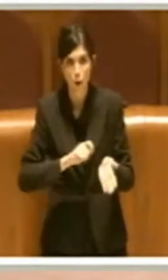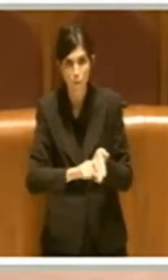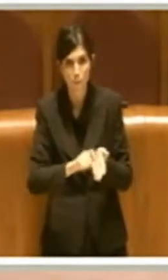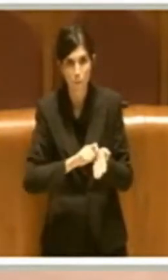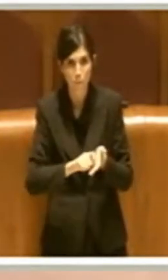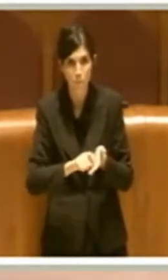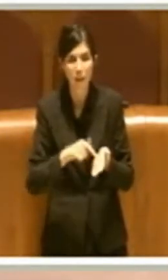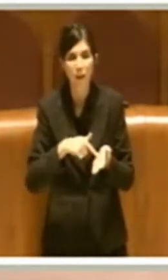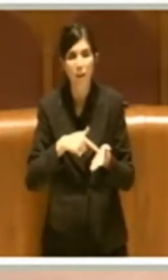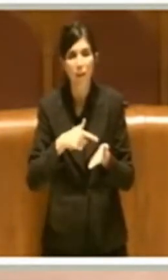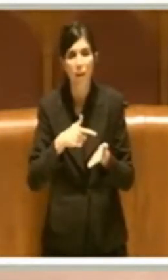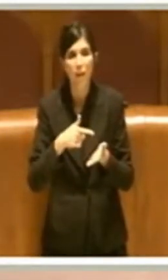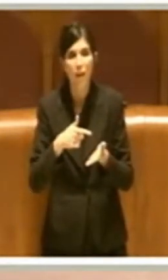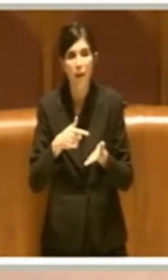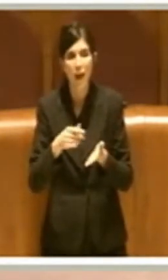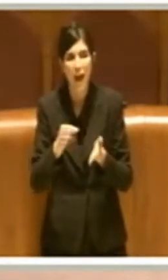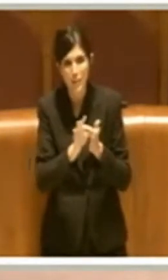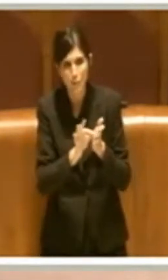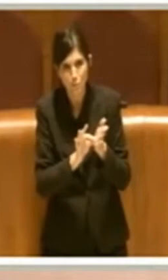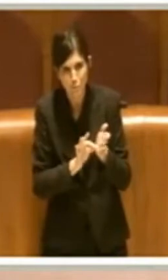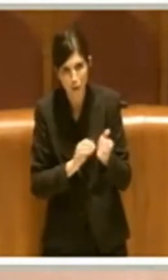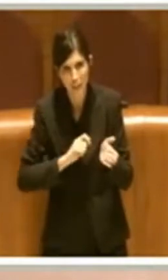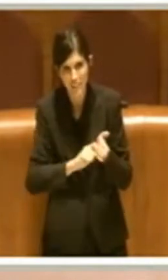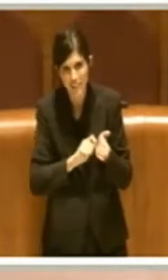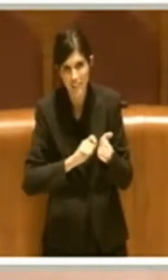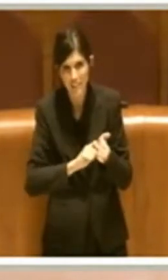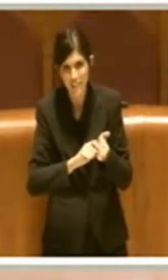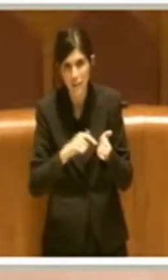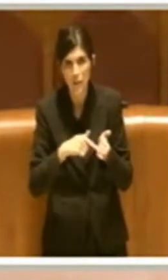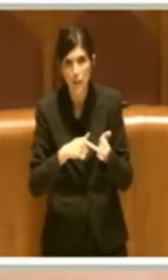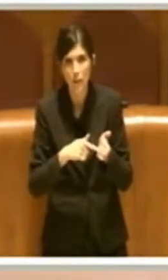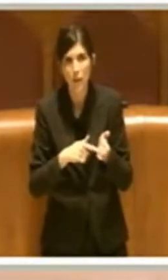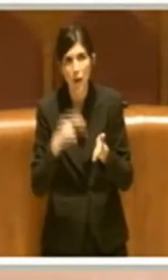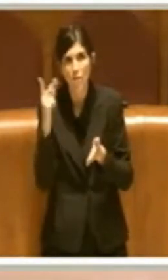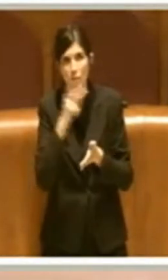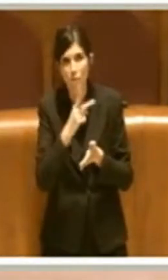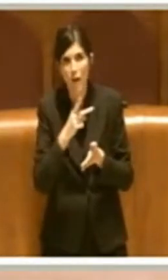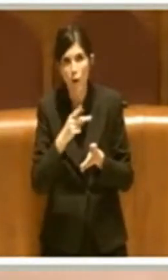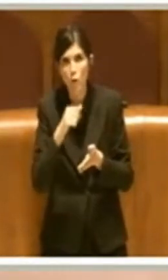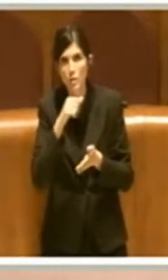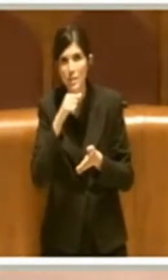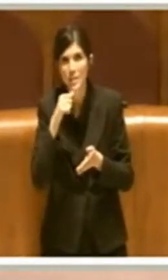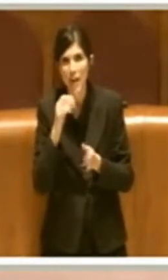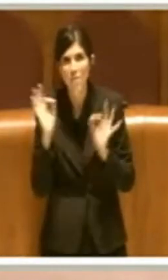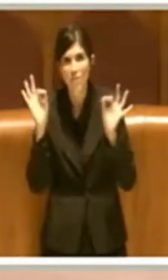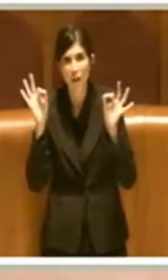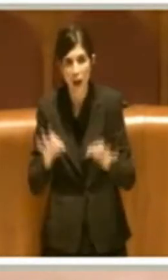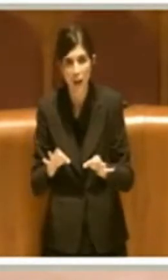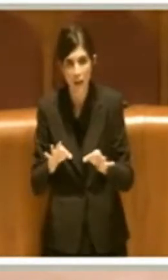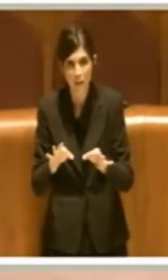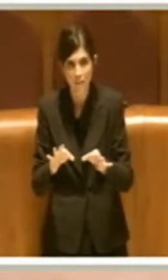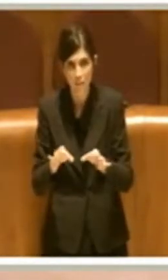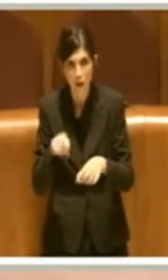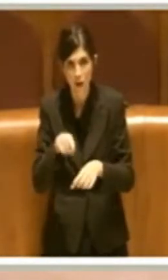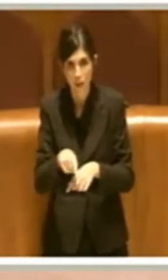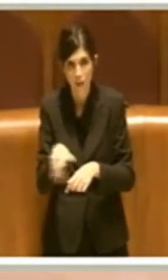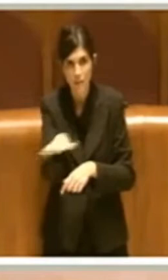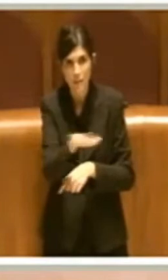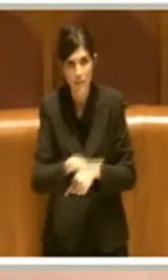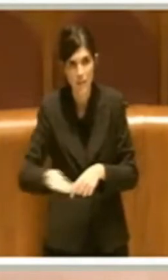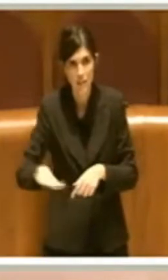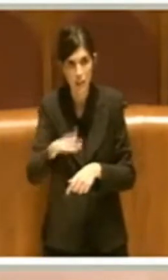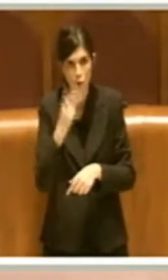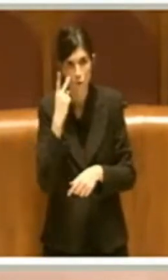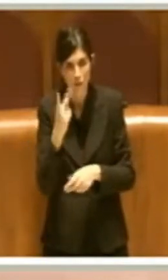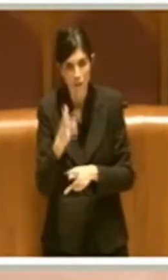tanti aspetti che effettivamente devono portare ad una riconsiderazione di questo sito. Lo hanno detto